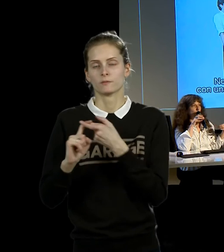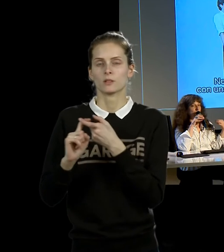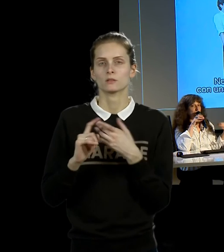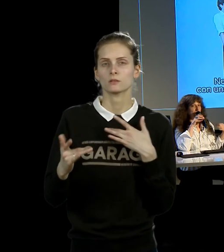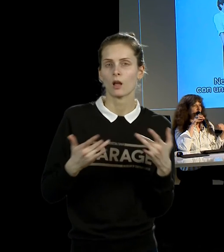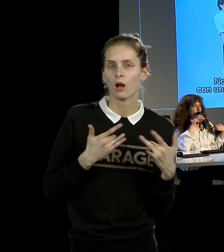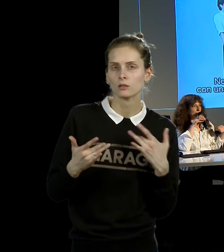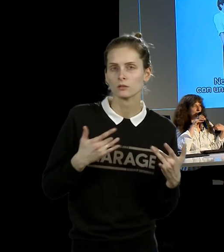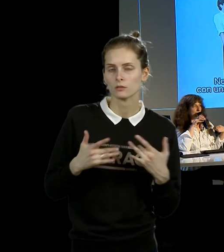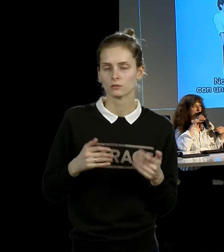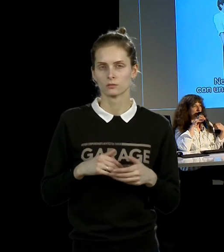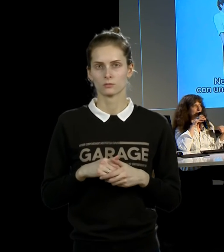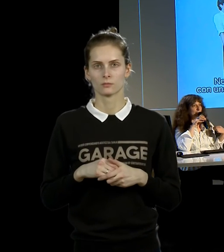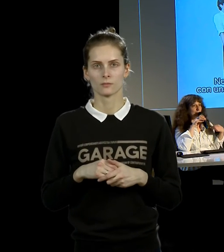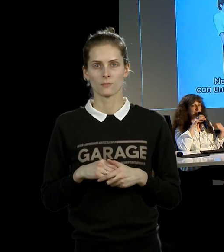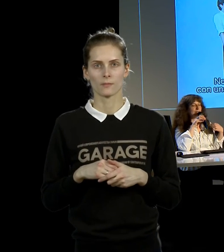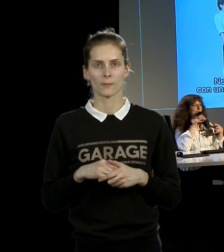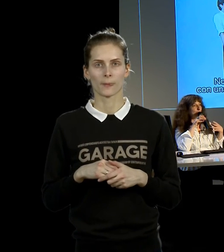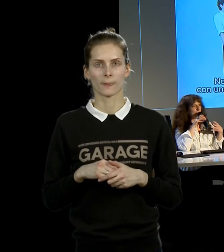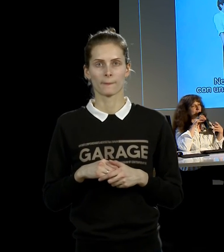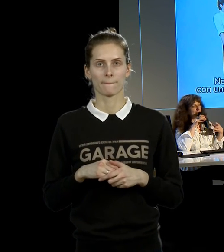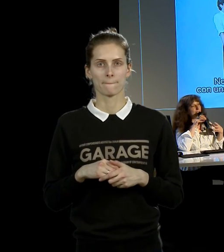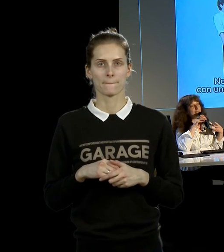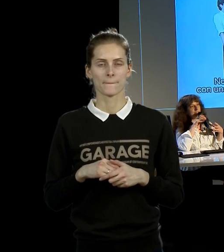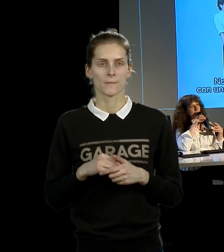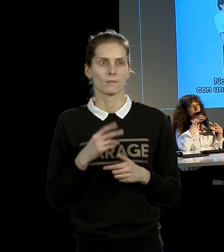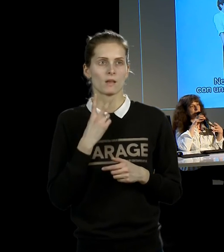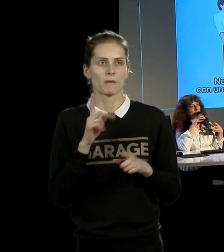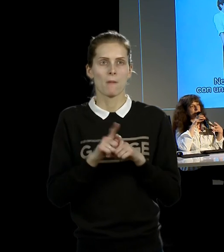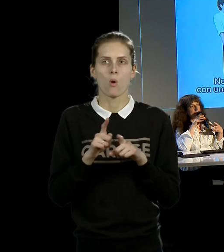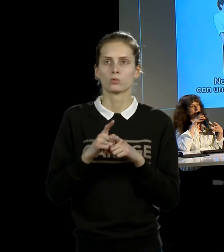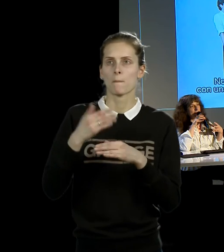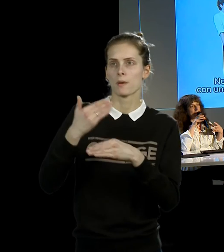стороны, это то, что не позволяет этому представлению быть совсем уже представлением.